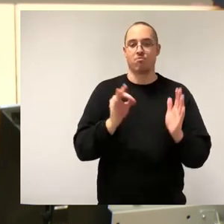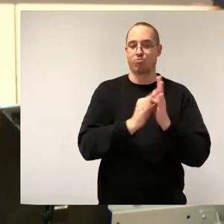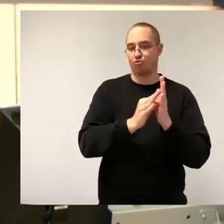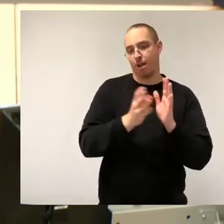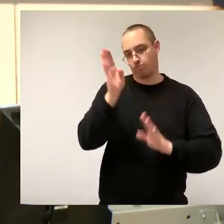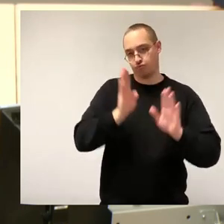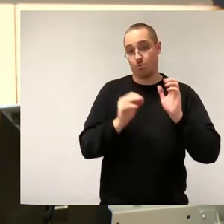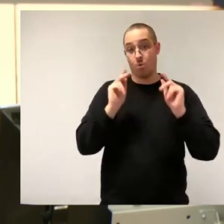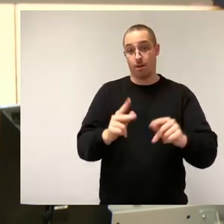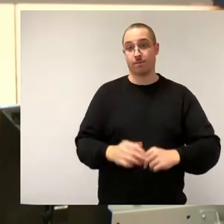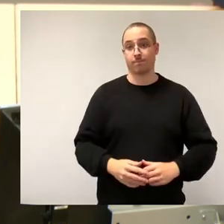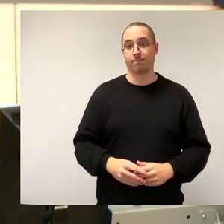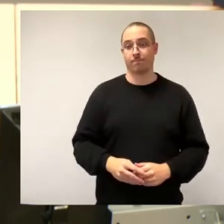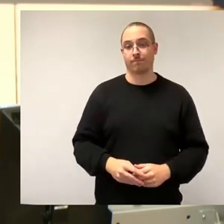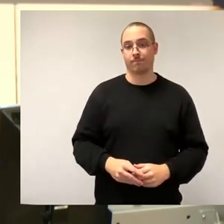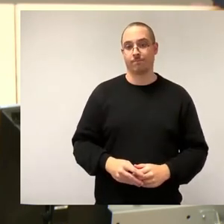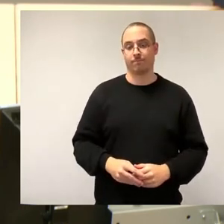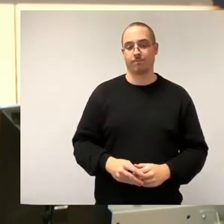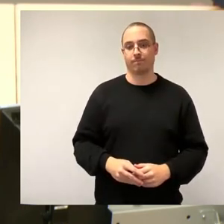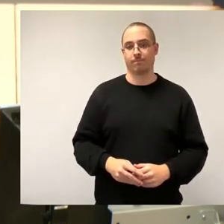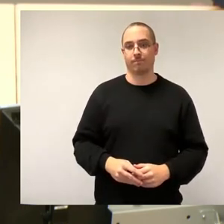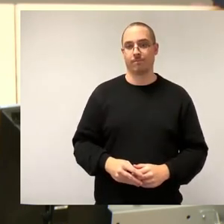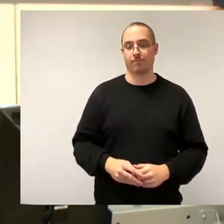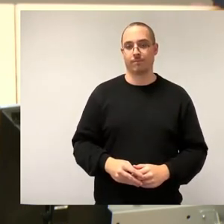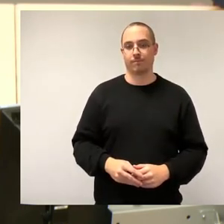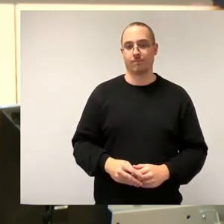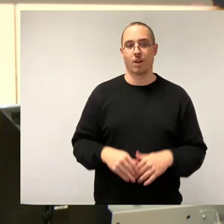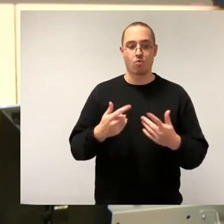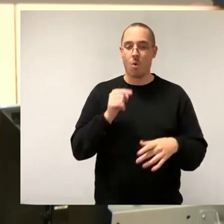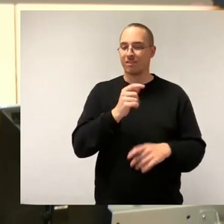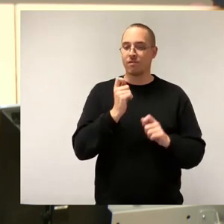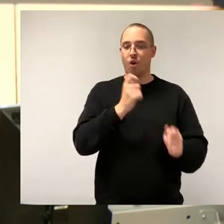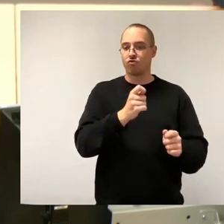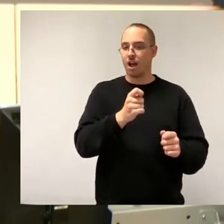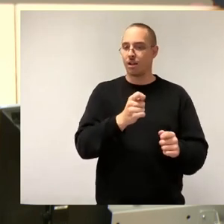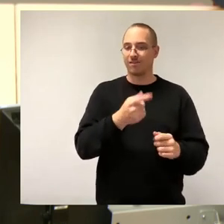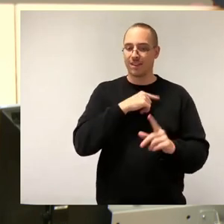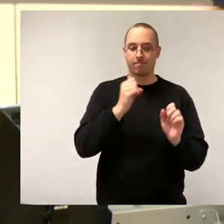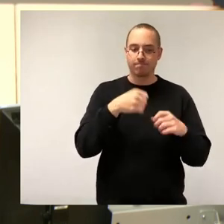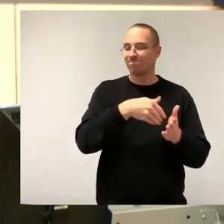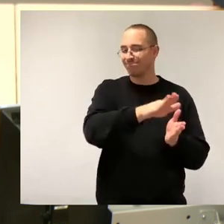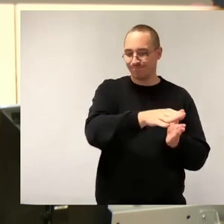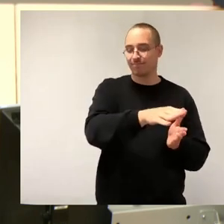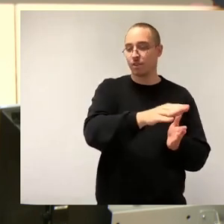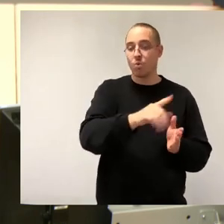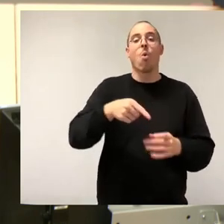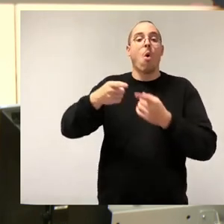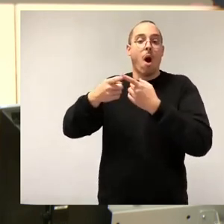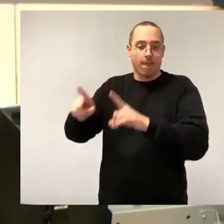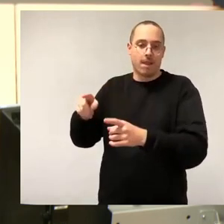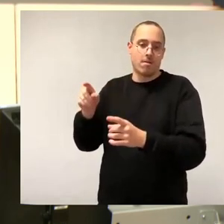dort diesen Vorschlag, unsere Zustimmung nicht geben können. Die anderen Punkte würden wir entsprechend unterstützen.